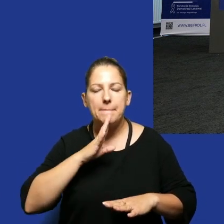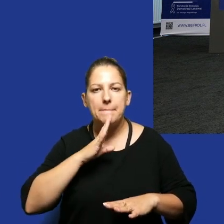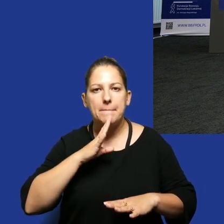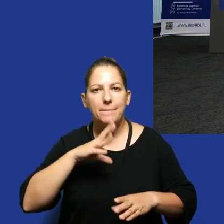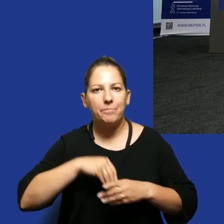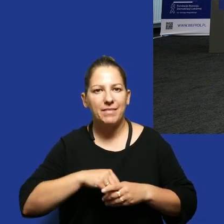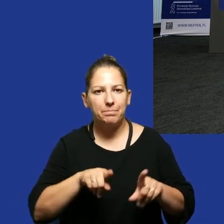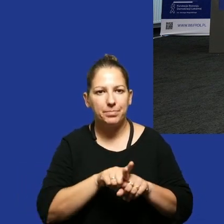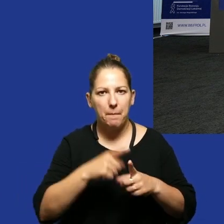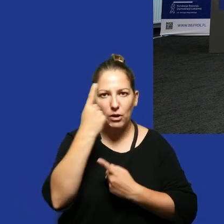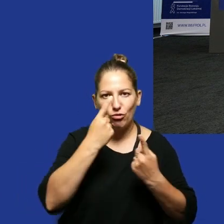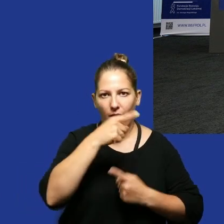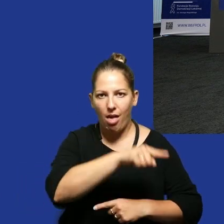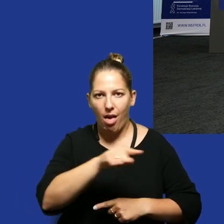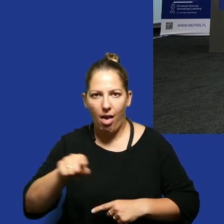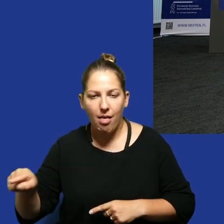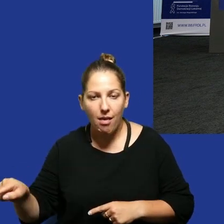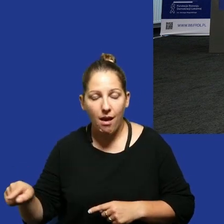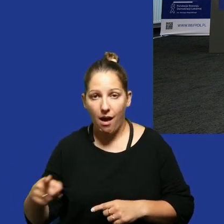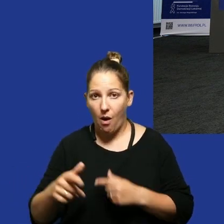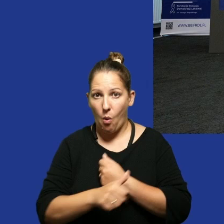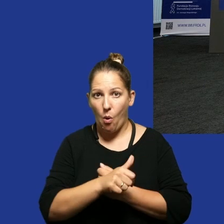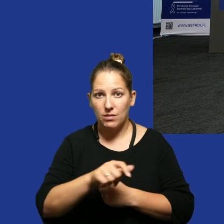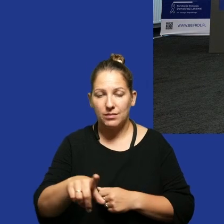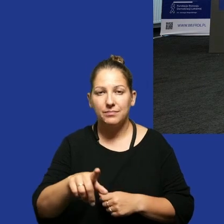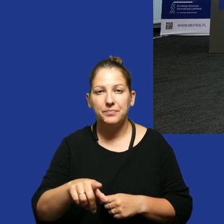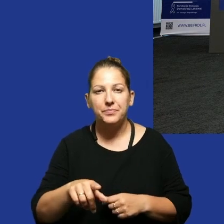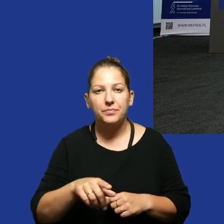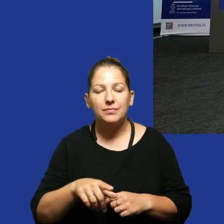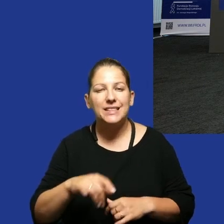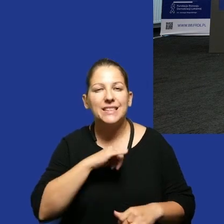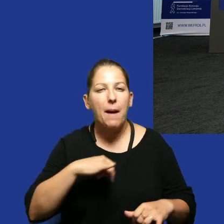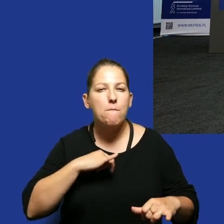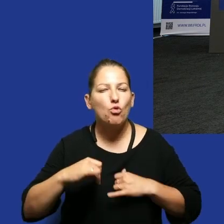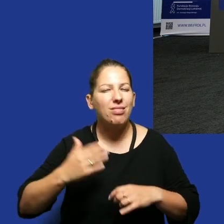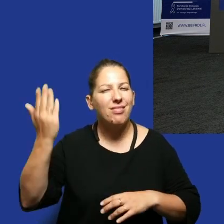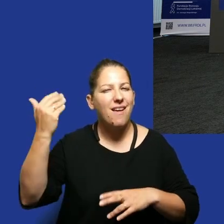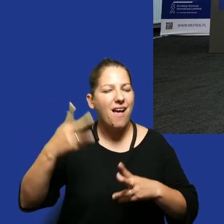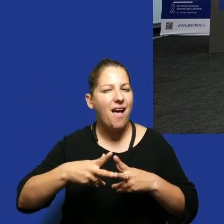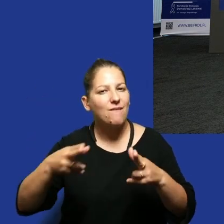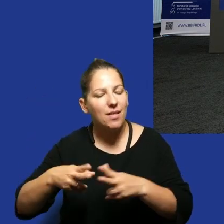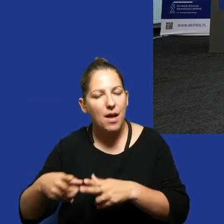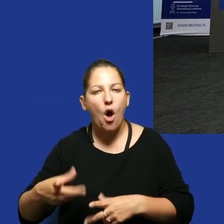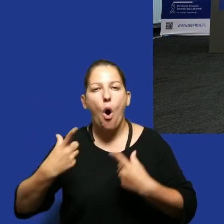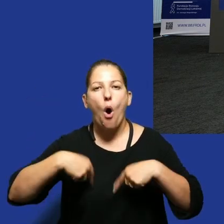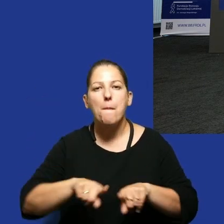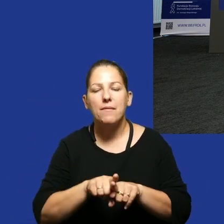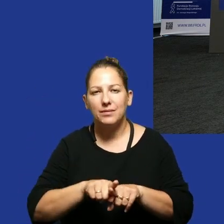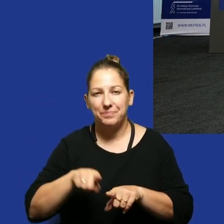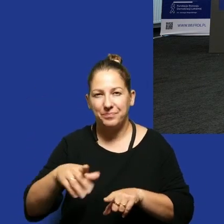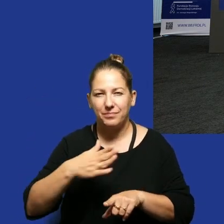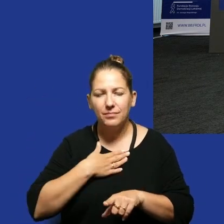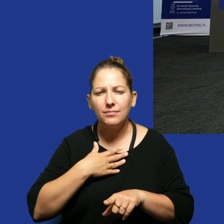zachodzą te same mechanizmy jeżeli chodzi o starych i nowych samorządowców mamy Obywatelską Dąbrowę